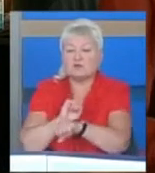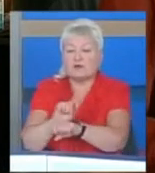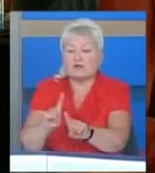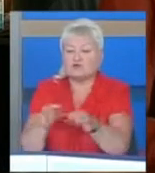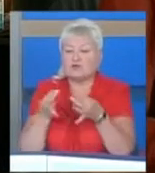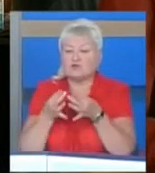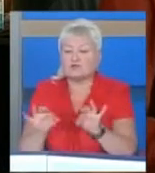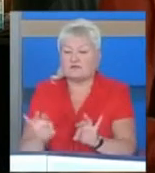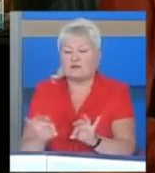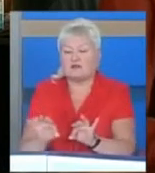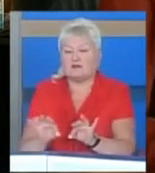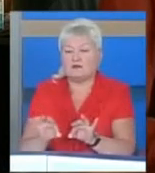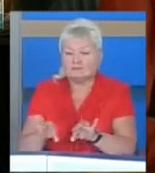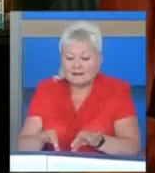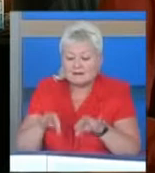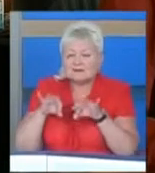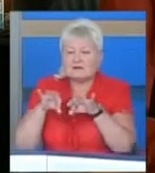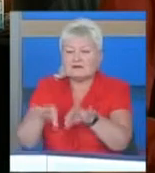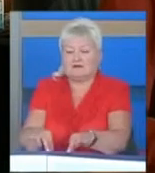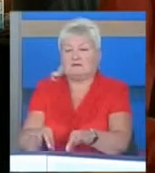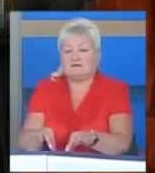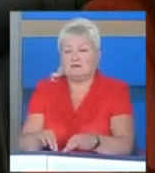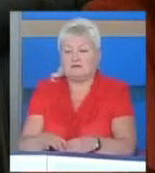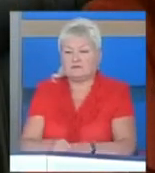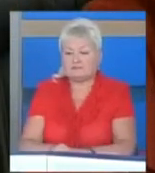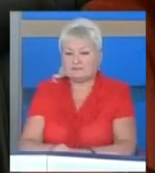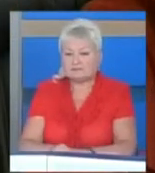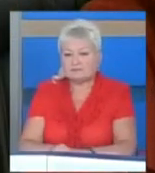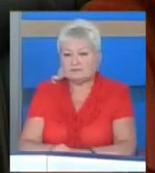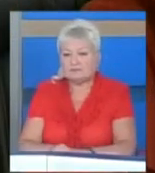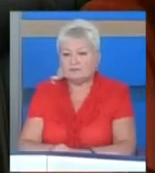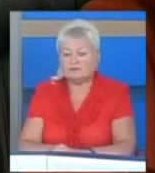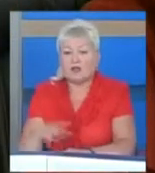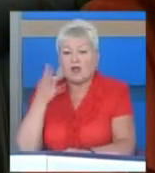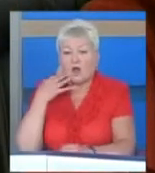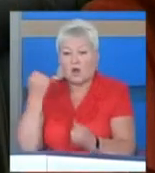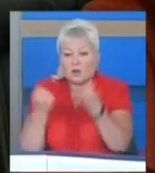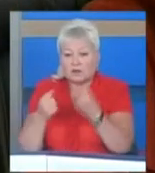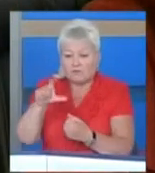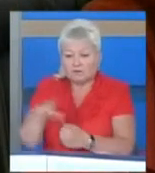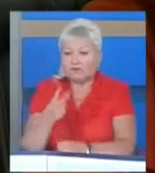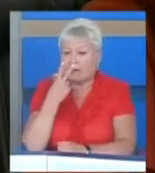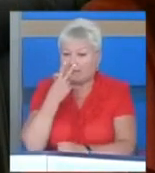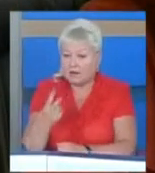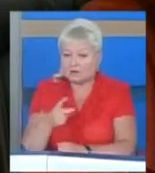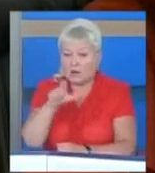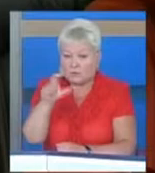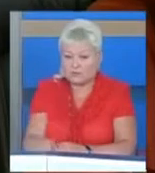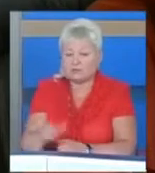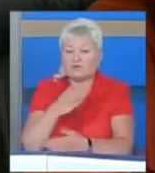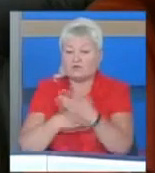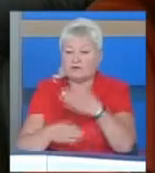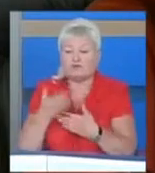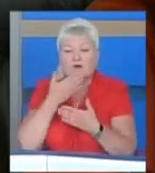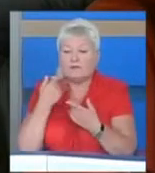безпосередньо заїхати в сам автобус. Водій, коли бачить людину з обмеженими можливостями, яка не має